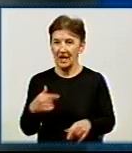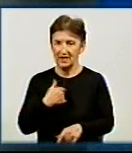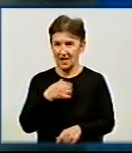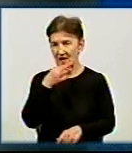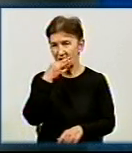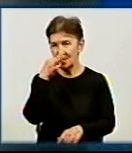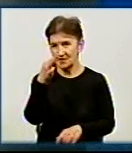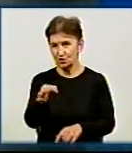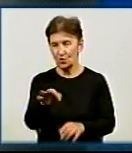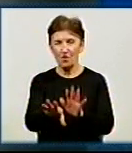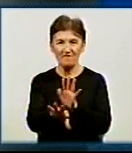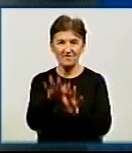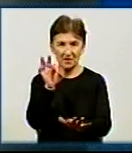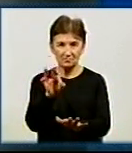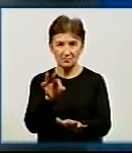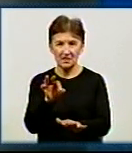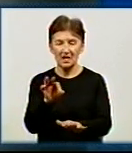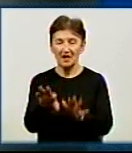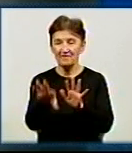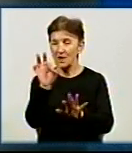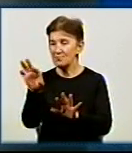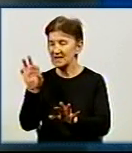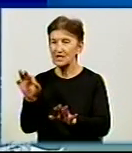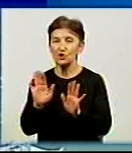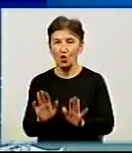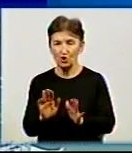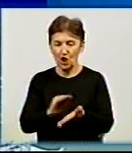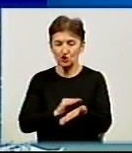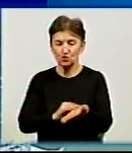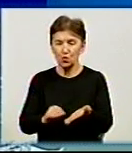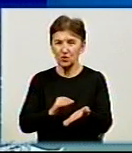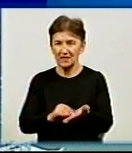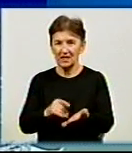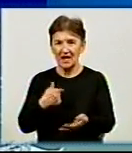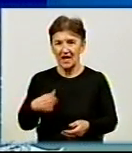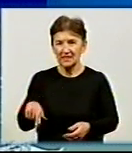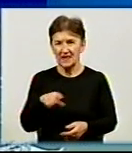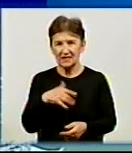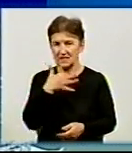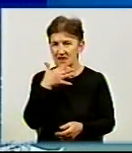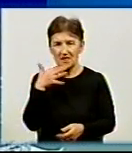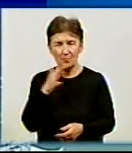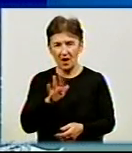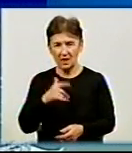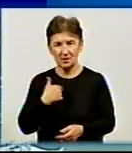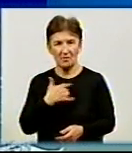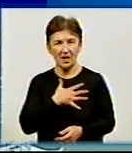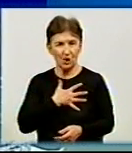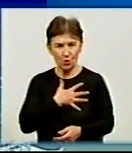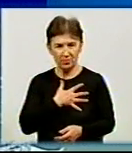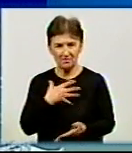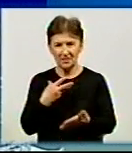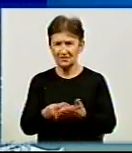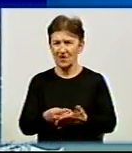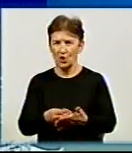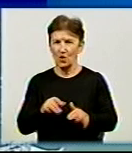визначення саме з журналістами, спортивними журналістами. Я ще раз повторюсь, нас небагато, але ми любимо свою справу, робимо